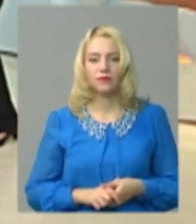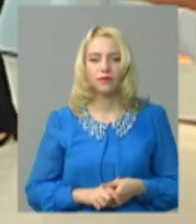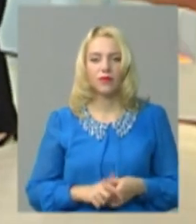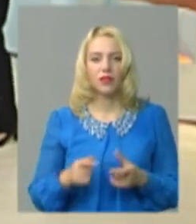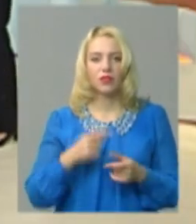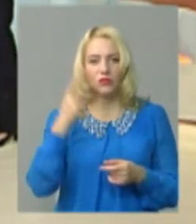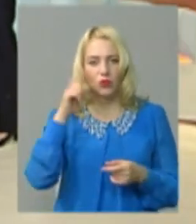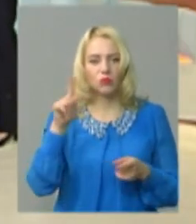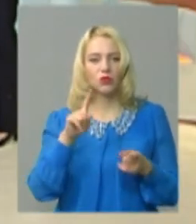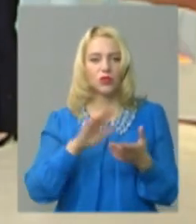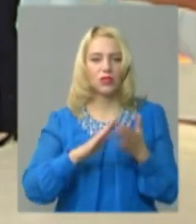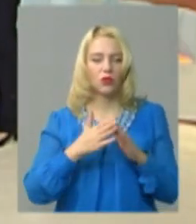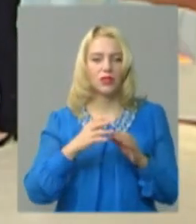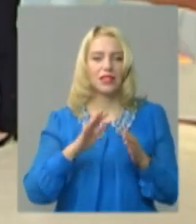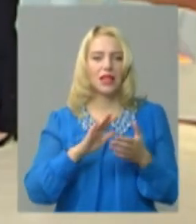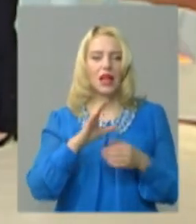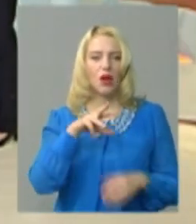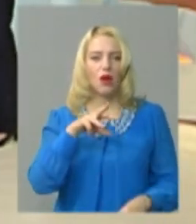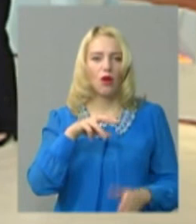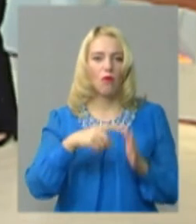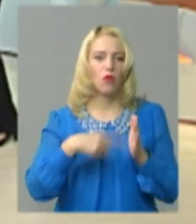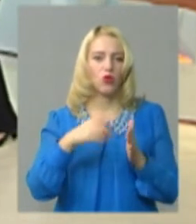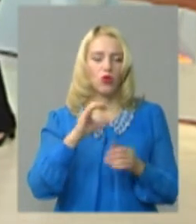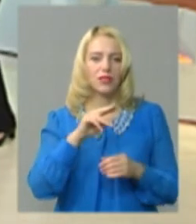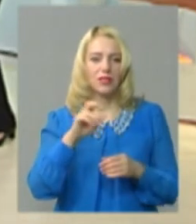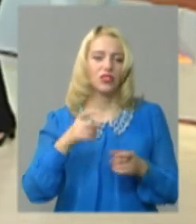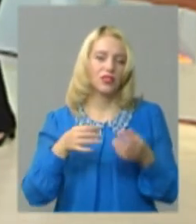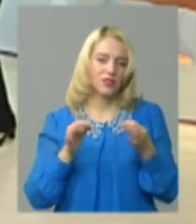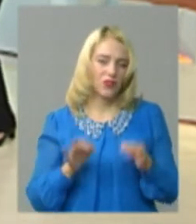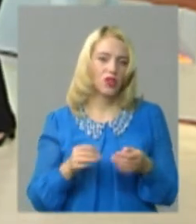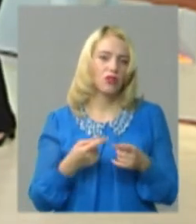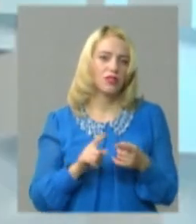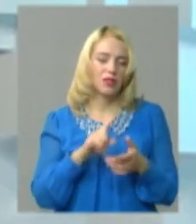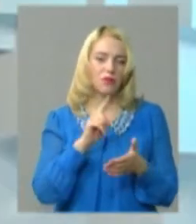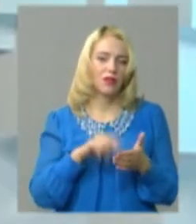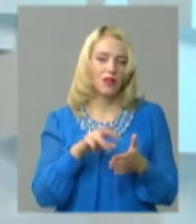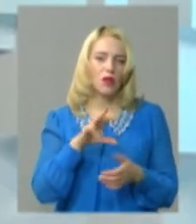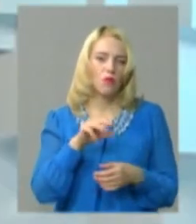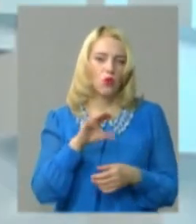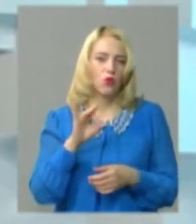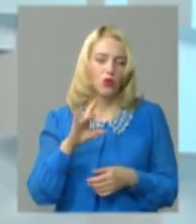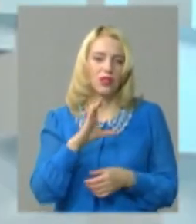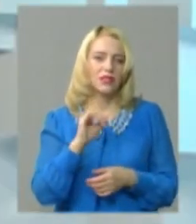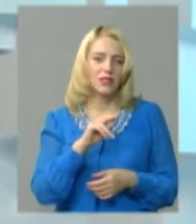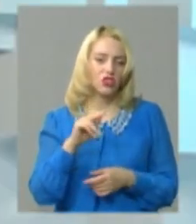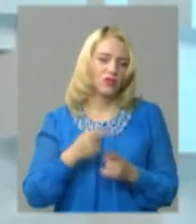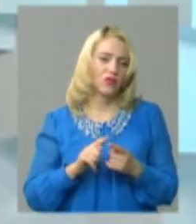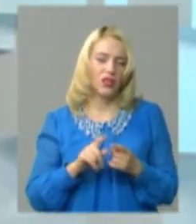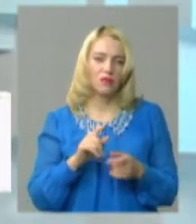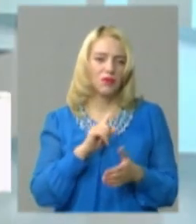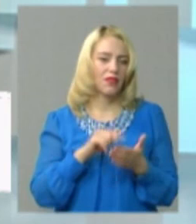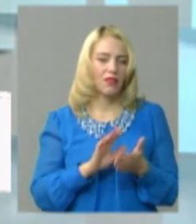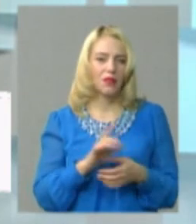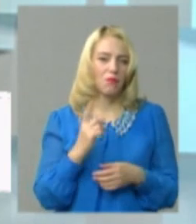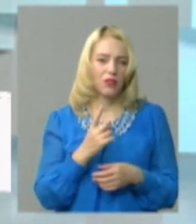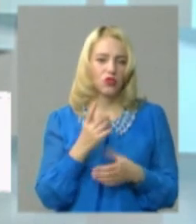Чи відомо вам щось по ситуації з моторсіччю і з забезпеченням роботи? Звичайно, це питання по моторсіччі, воно вже не першого дня,